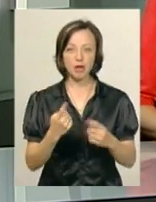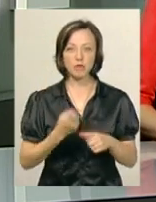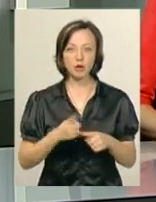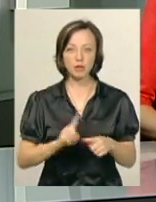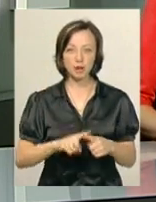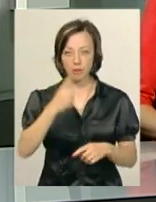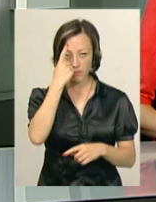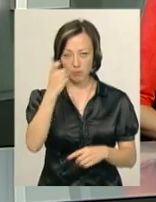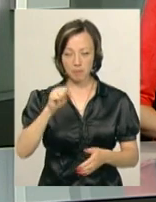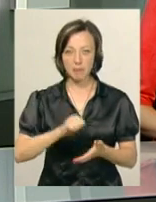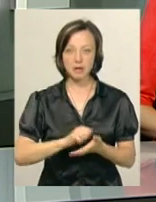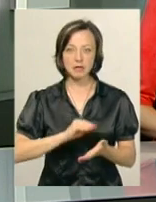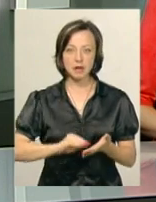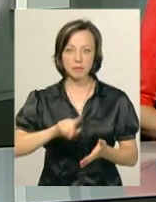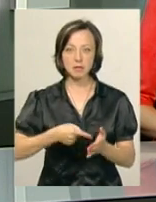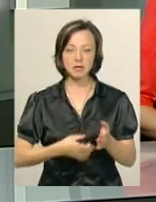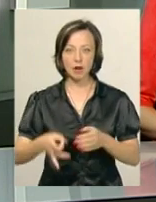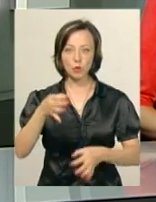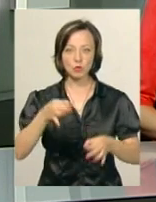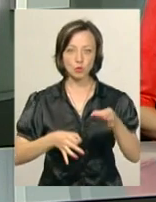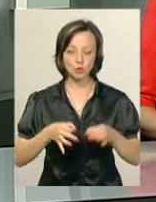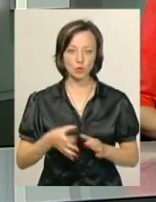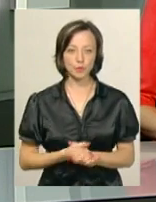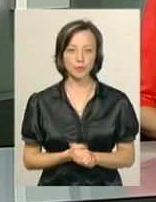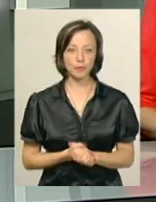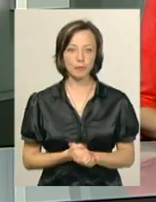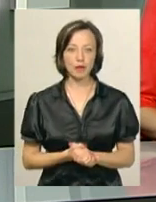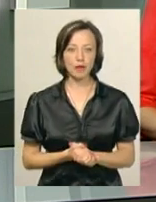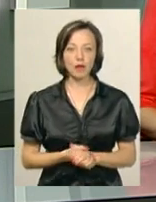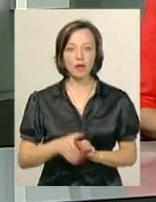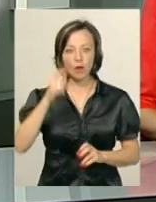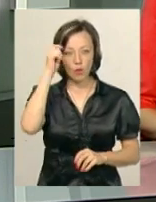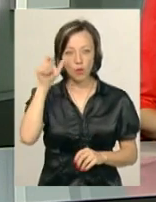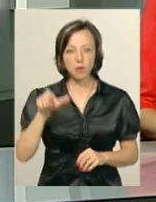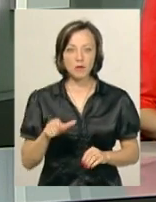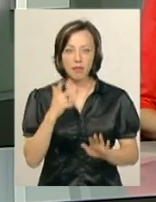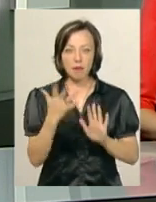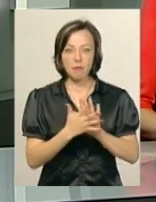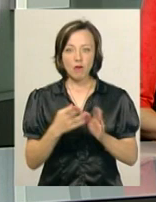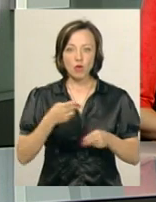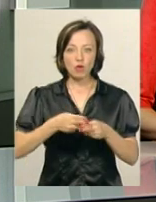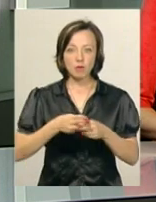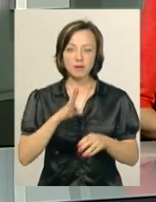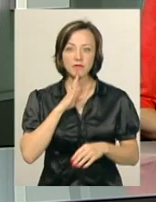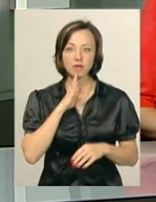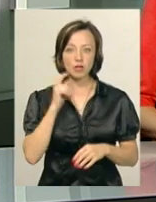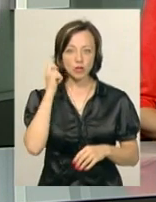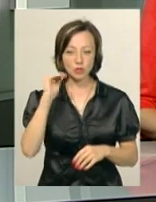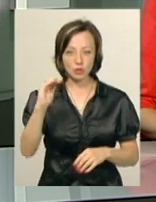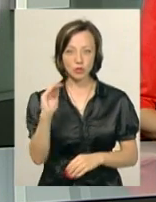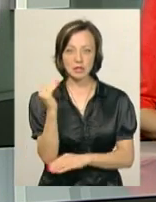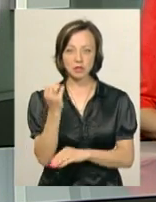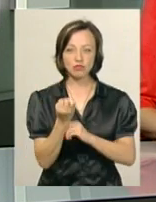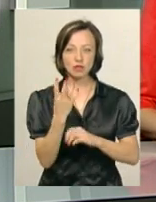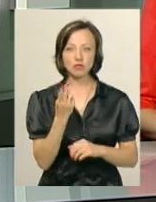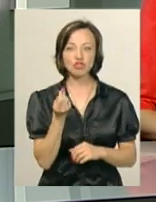Про це повідомила прес-секретар Хмельницького міськрайонного суду Алла Плінська. Нагадаю, хлопець напав із ножем на 9-річну дитину 14